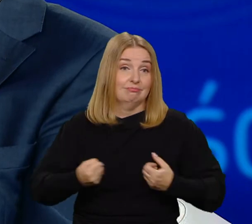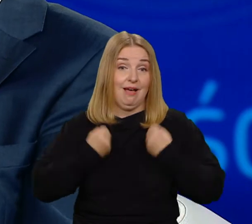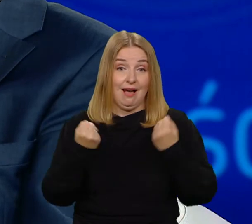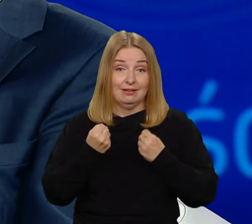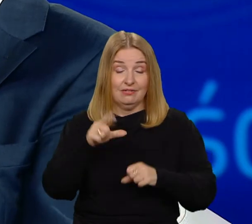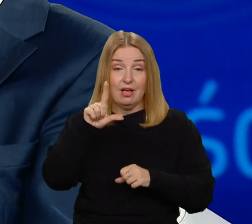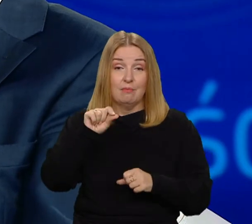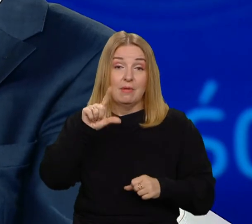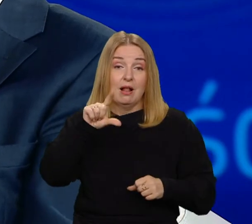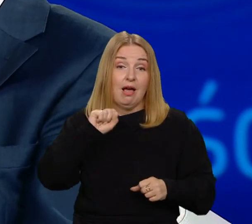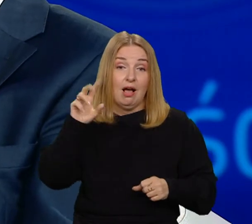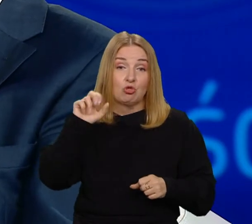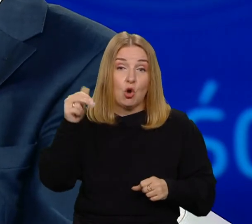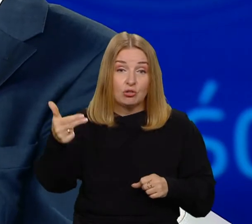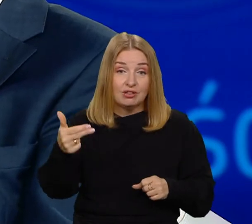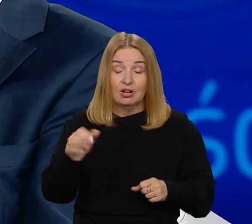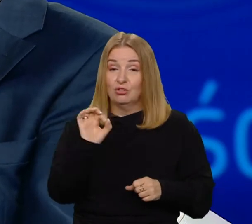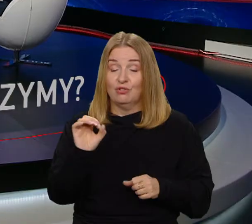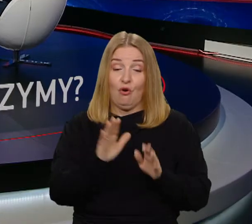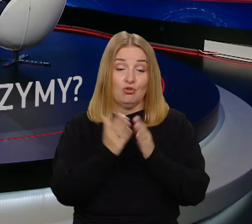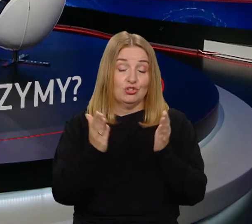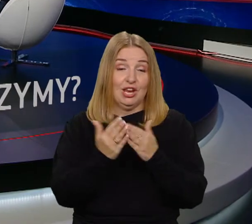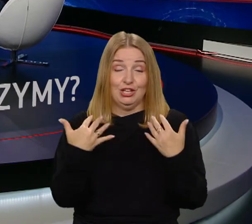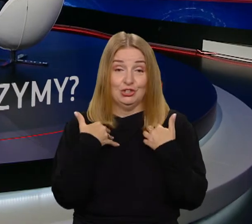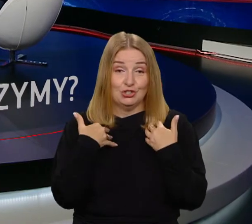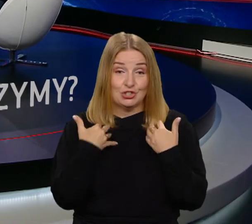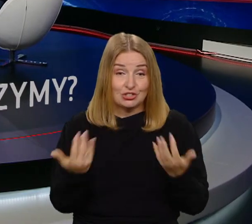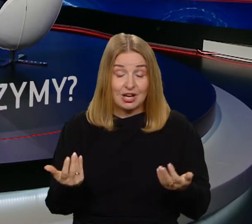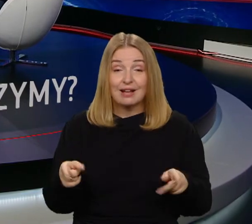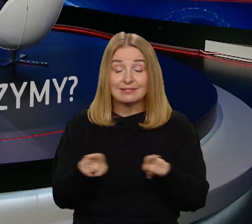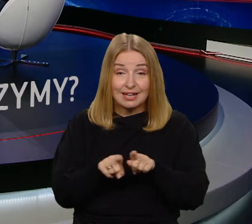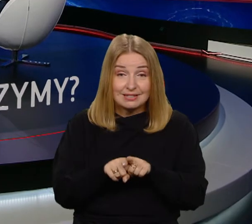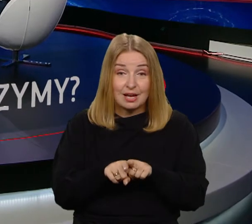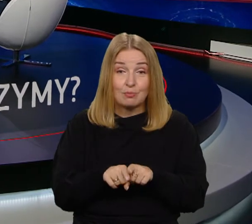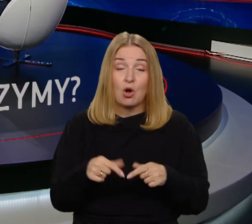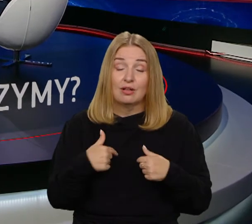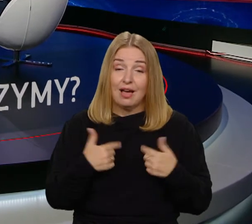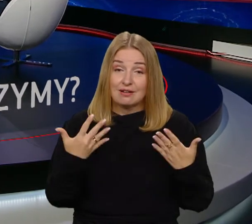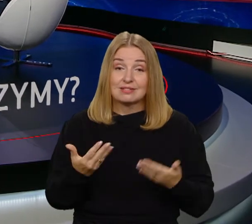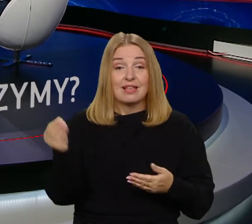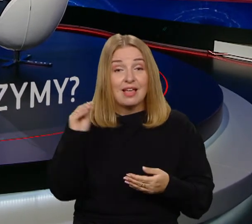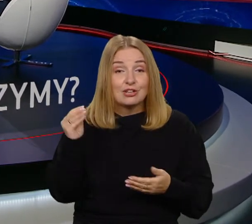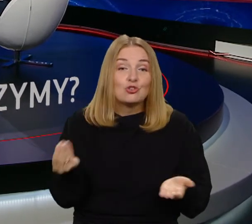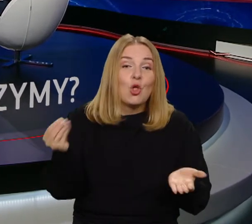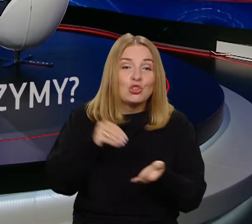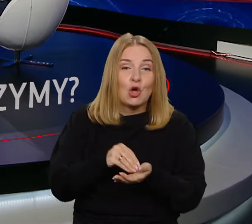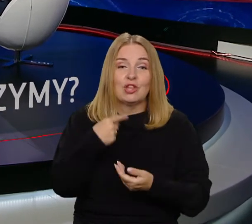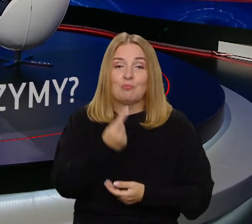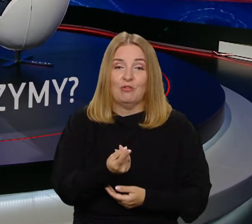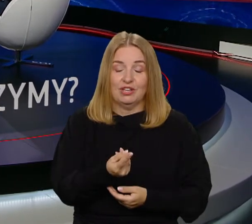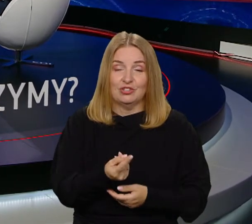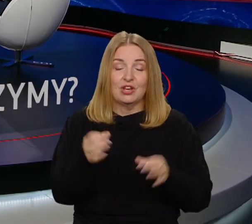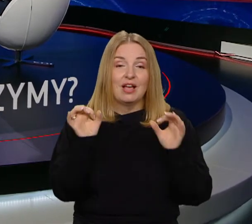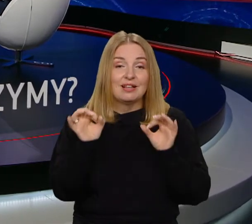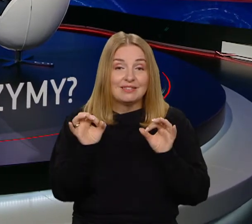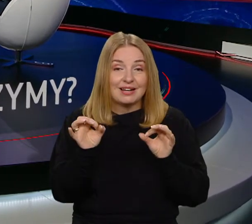Platon, całe księgi życia. Ale też na marginesie już naszej dyskusji chciałem powiedzieć, że być może